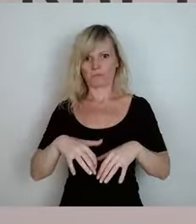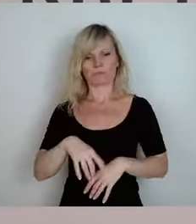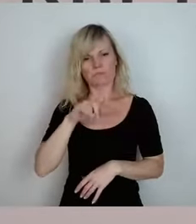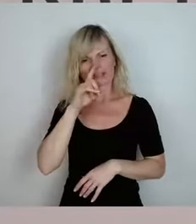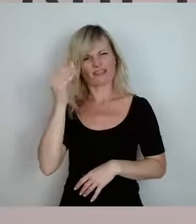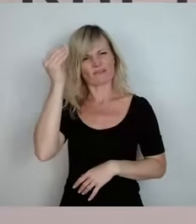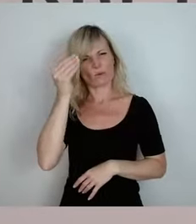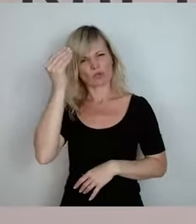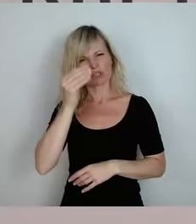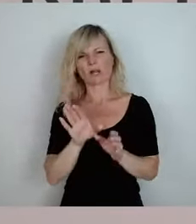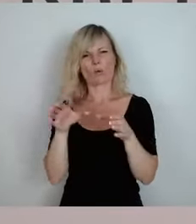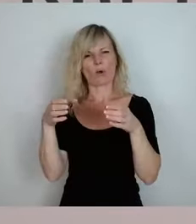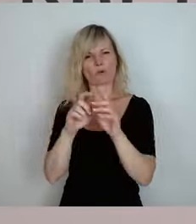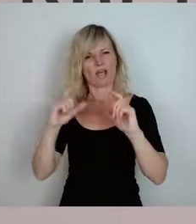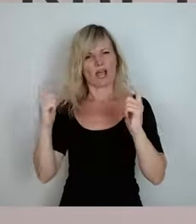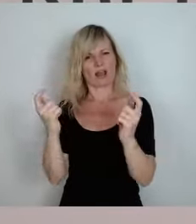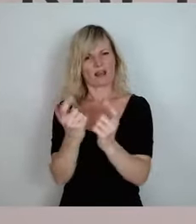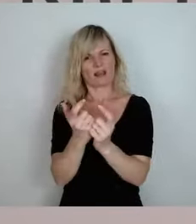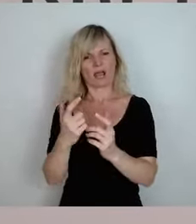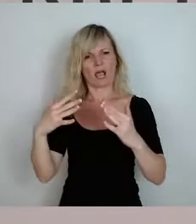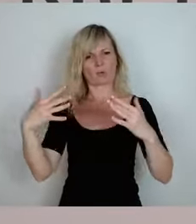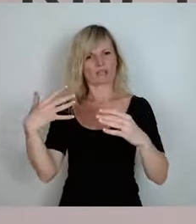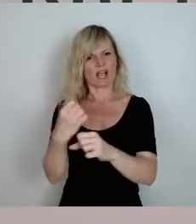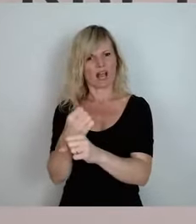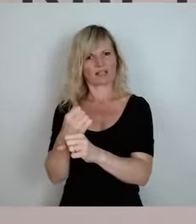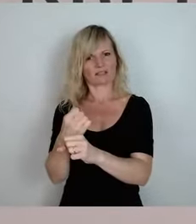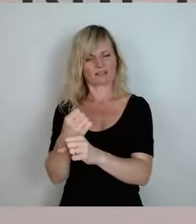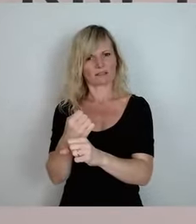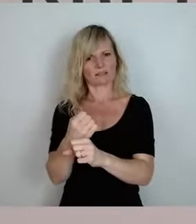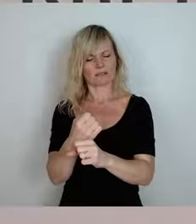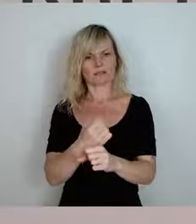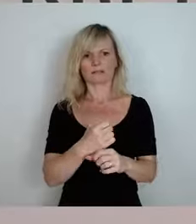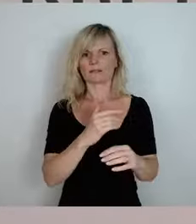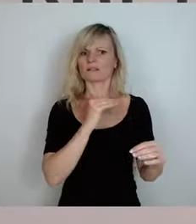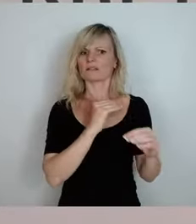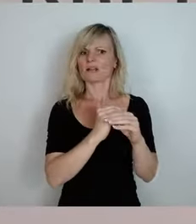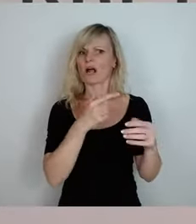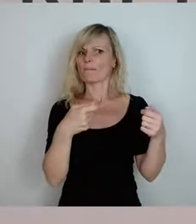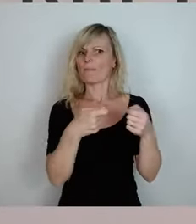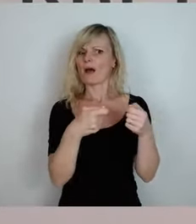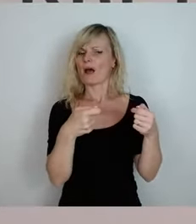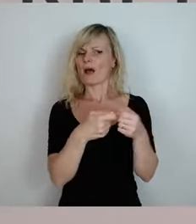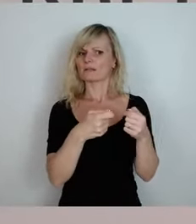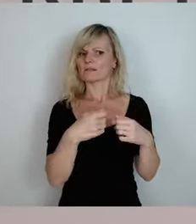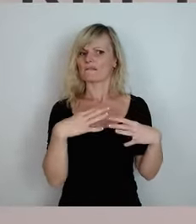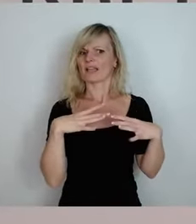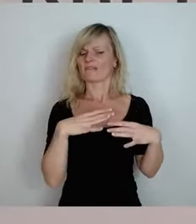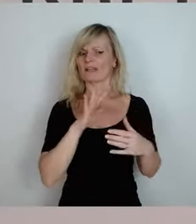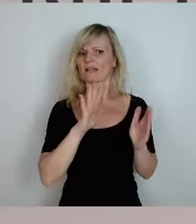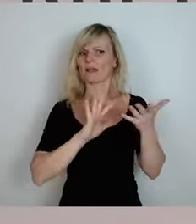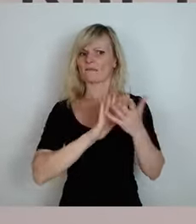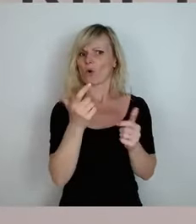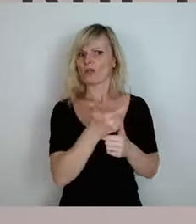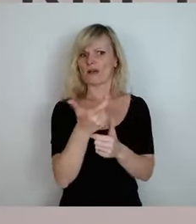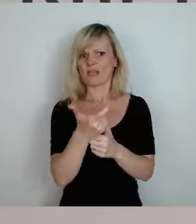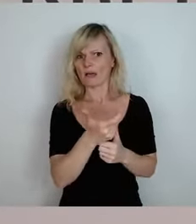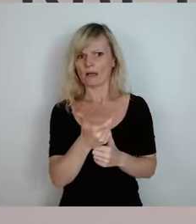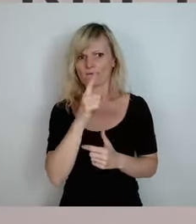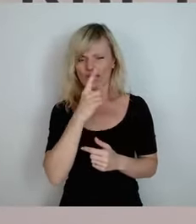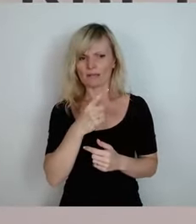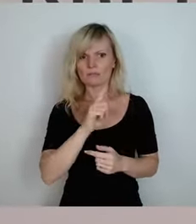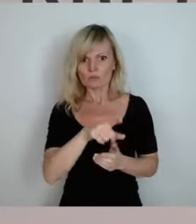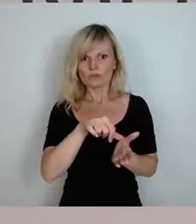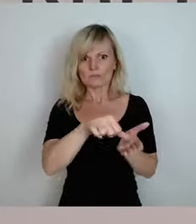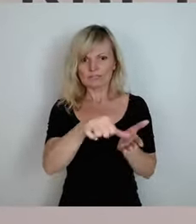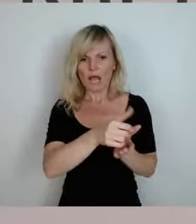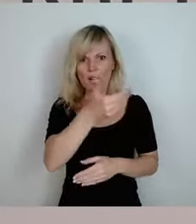und sie hätten es nicht mehr mit den Kameraden der Freiwilligen Feuerwehr, sondern sie würden es entgeltmäßig umsetzen müssen,